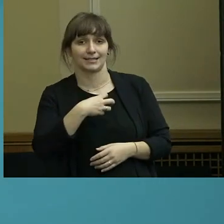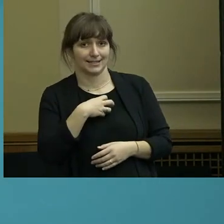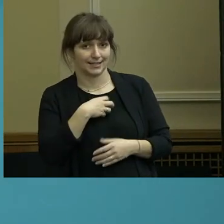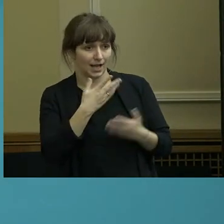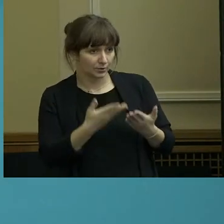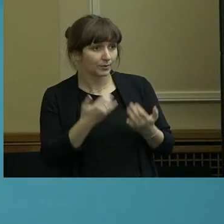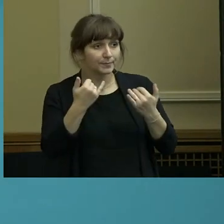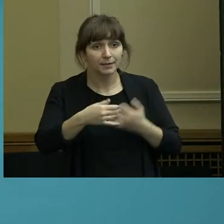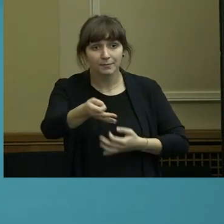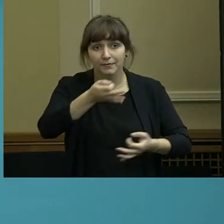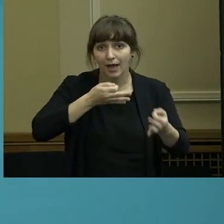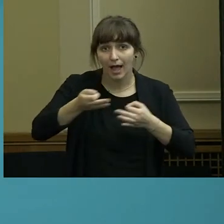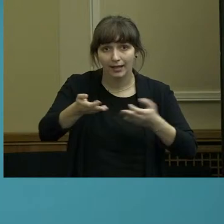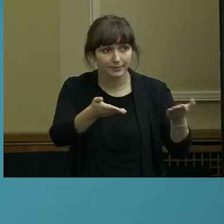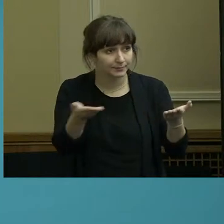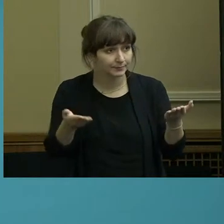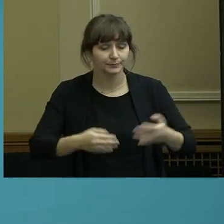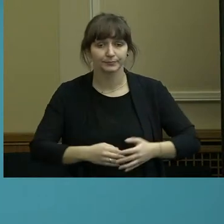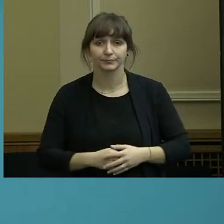jetzt Fragen?